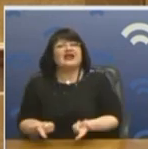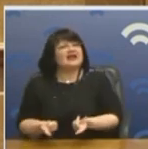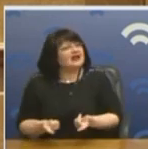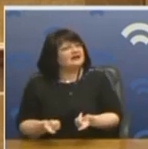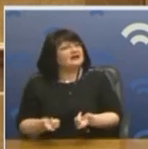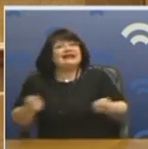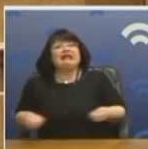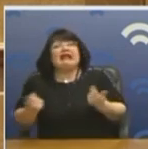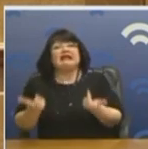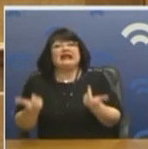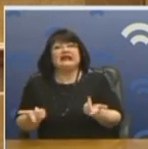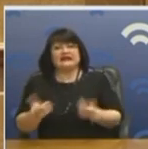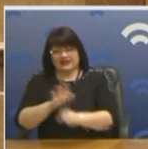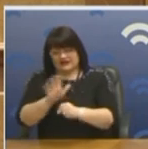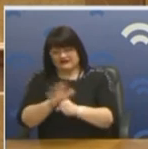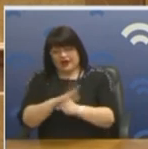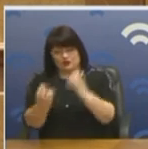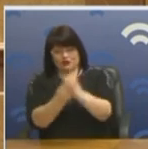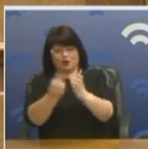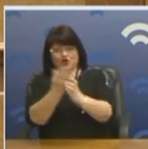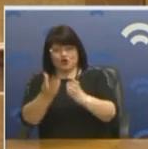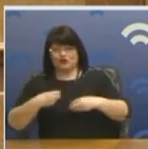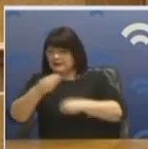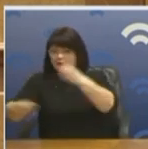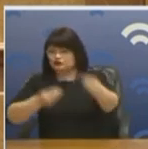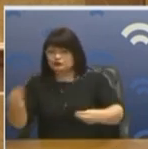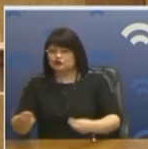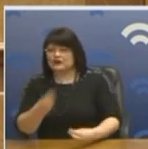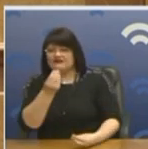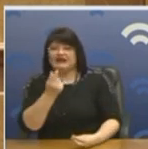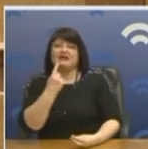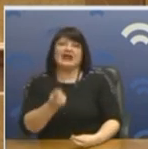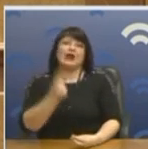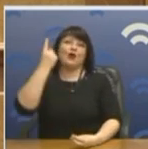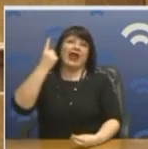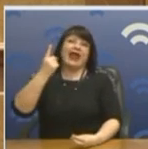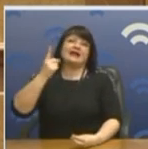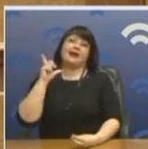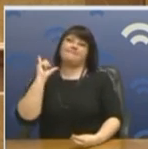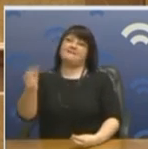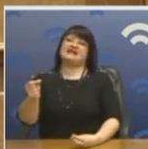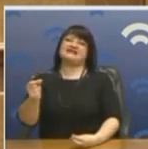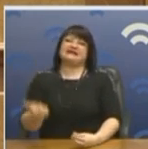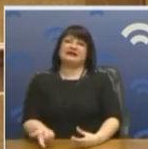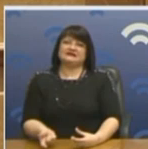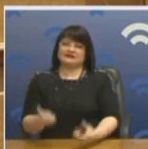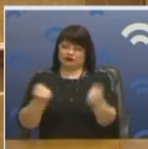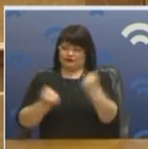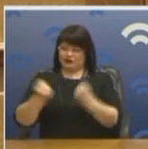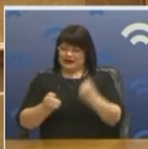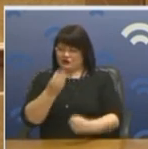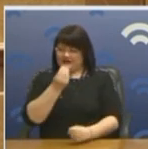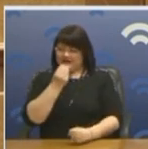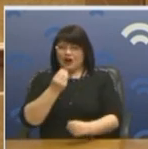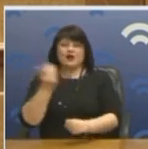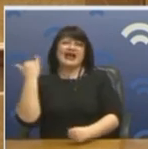αγαθών. Δεν φτάγουν τα αγαθά παράγει η Ελλάδα. Και δεν μιλώ για ένα αγαθό, ένα μεσεντές για τη Λαμαρίνα, δεν θα φας τα πεινάσεις. Το κρέας παράγουμε.